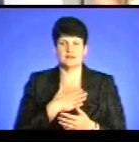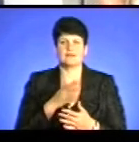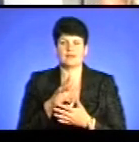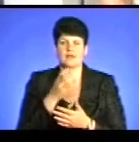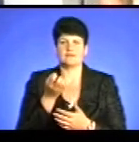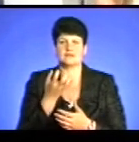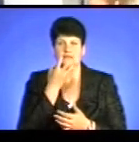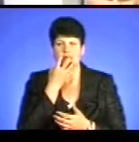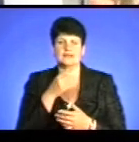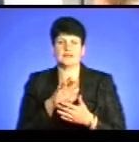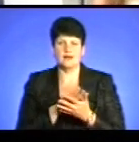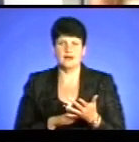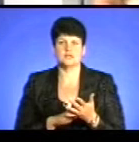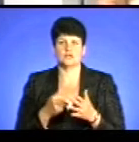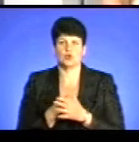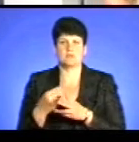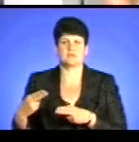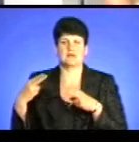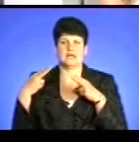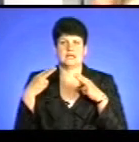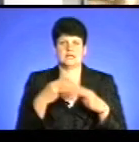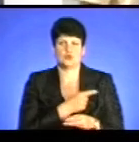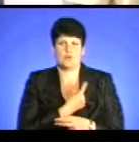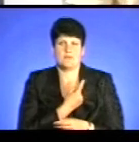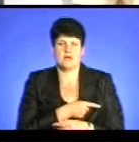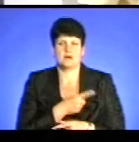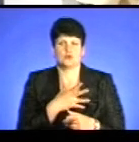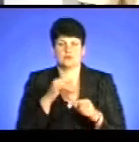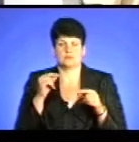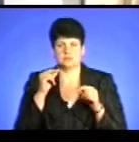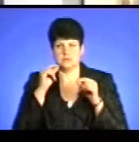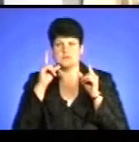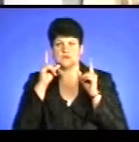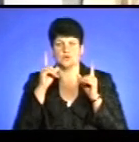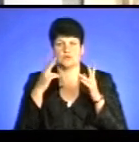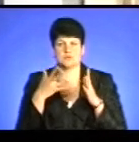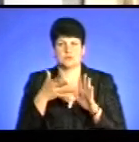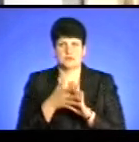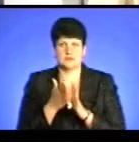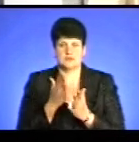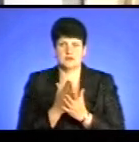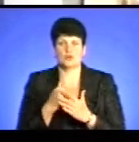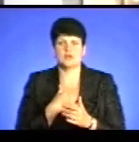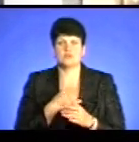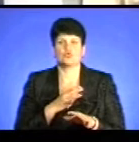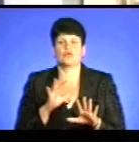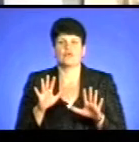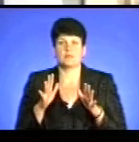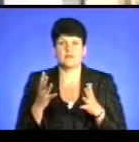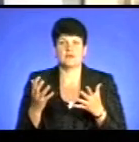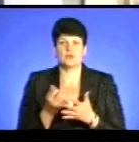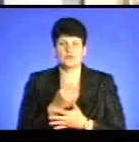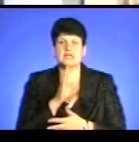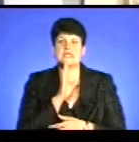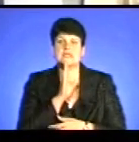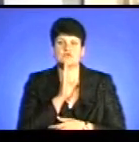такий цикл до прибуття медиків або до відновлення свідомості і людини, коли прийде до тягу? У нас колись був випадок такий, ми врятували